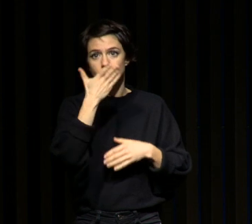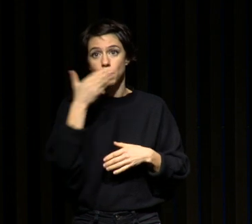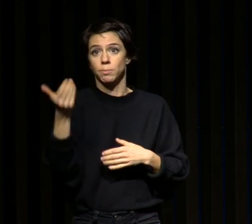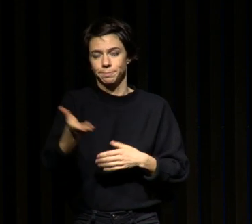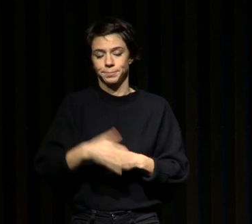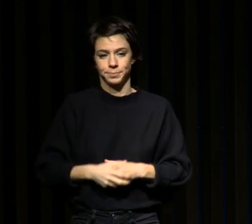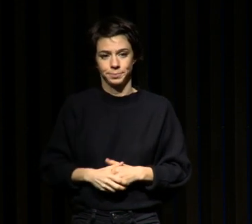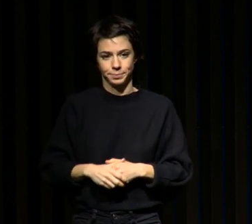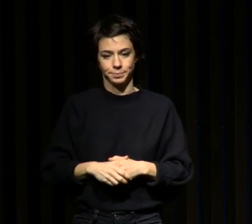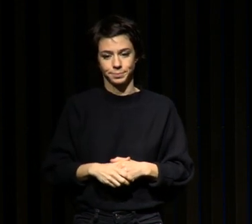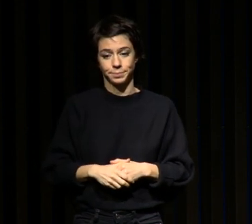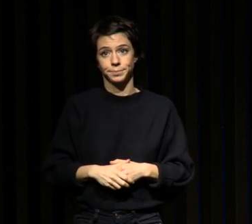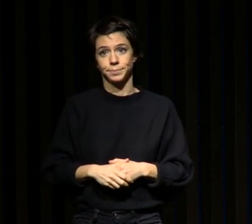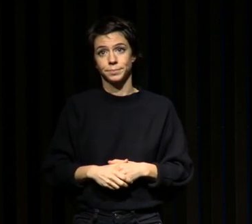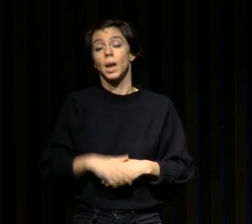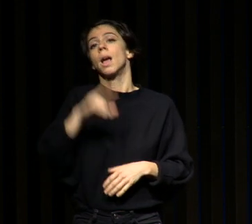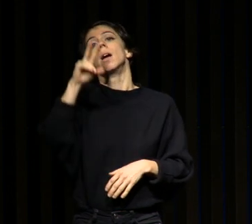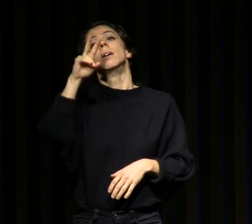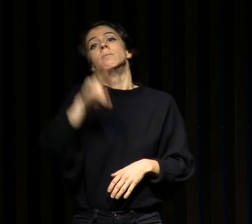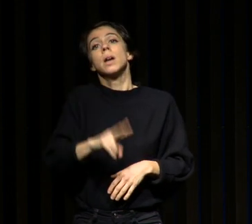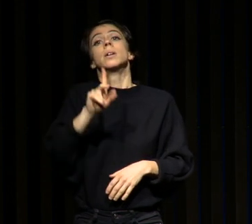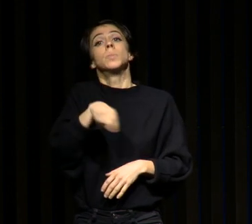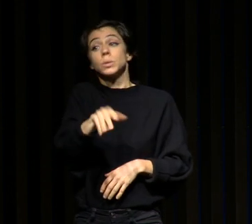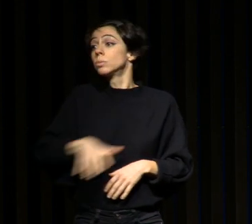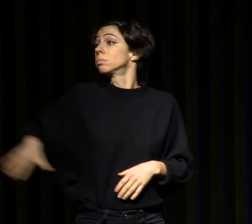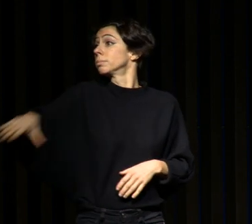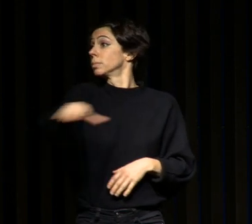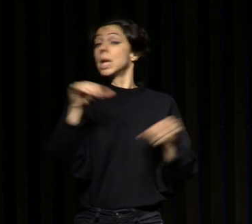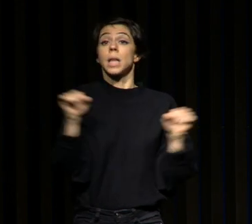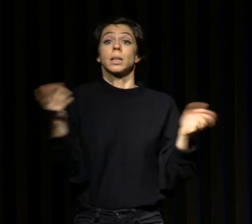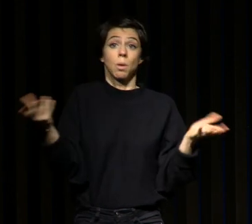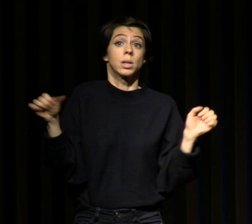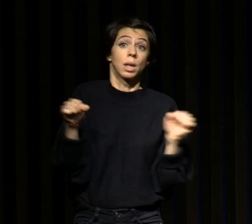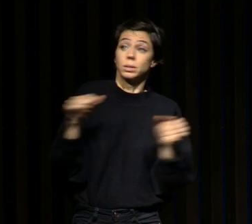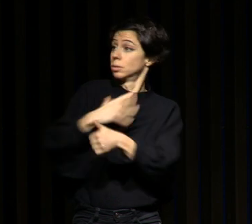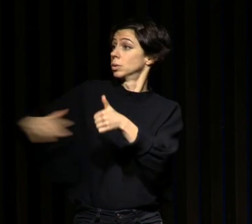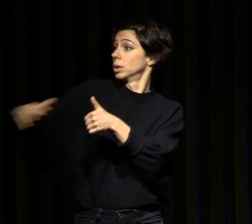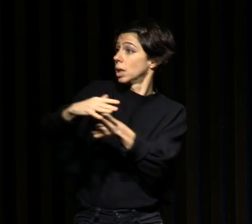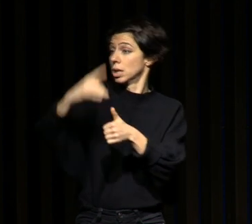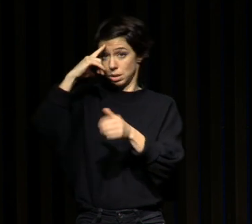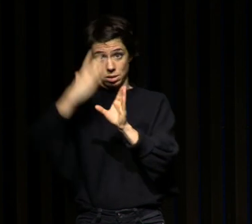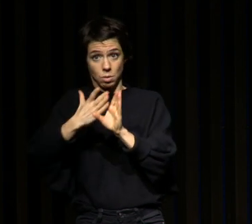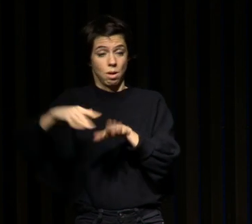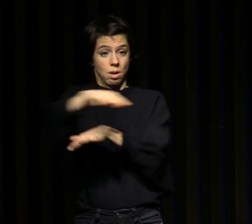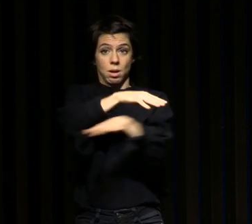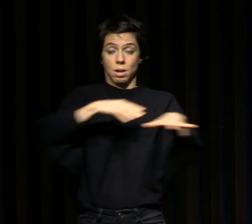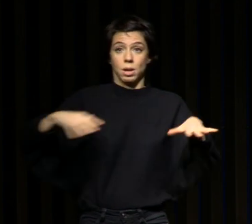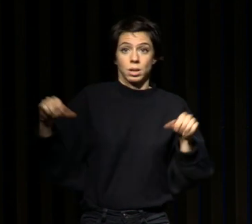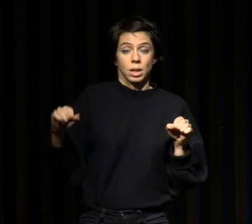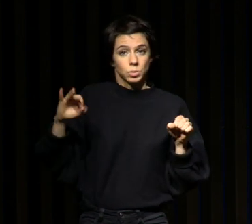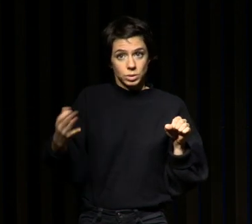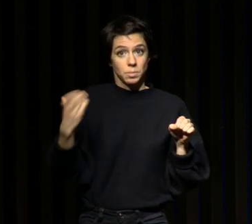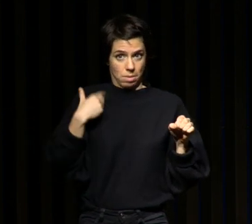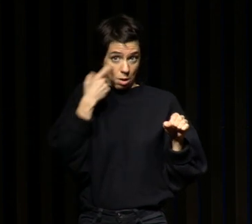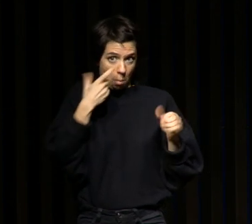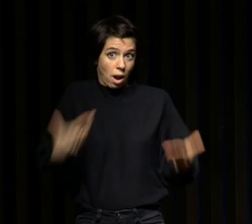une chose est de dire qu'on est exposé au stress psychosocial malheureusement le temps allant vous avez vu que le taux de contamination prend